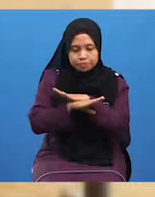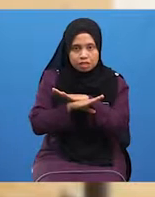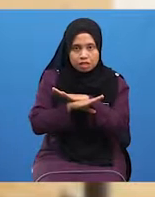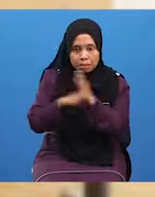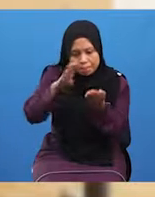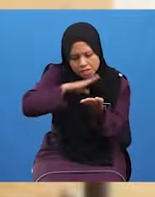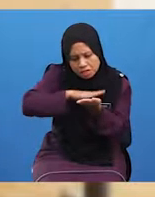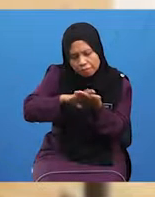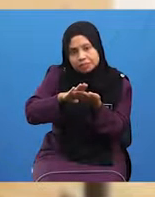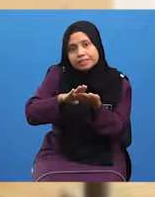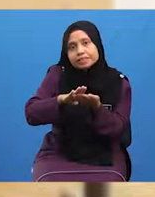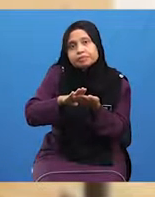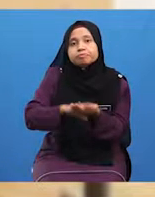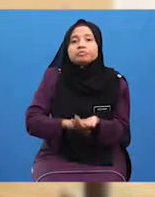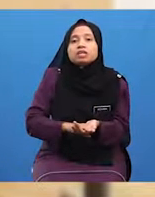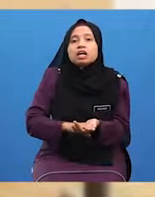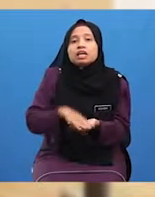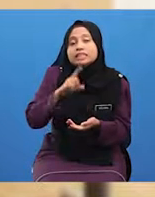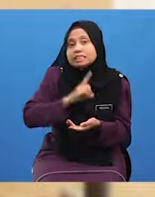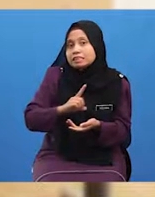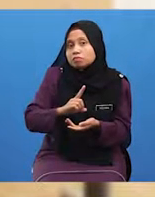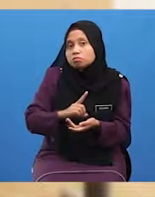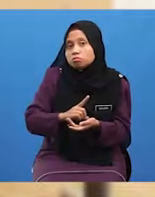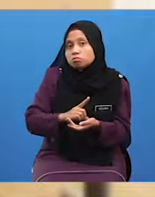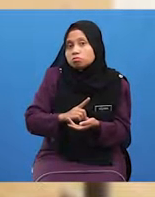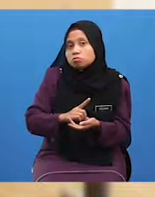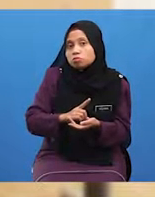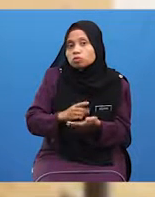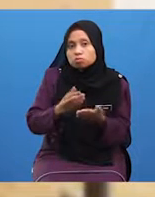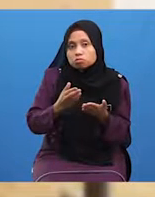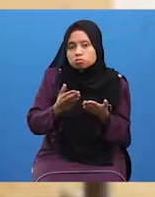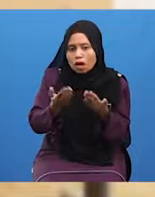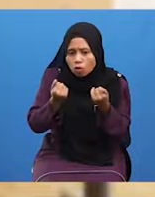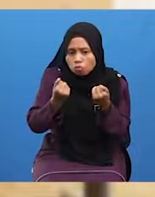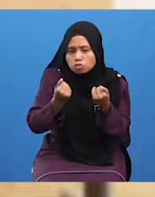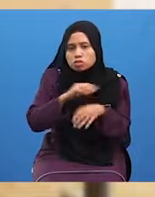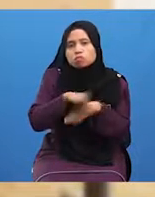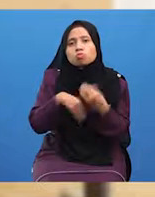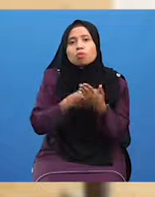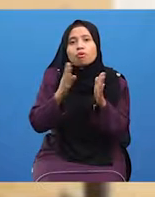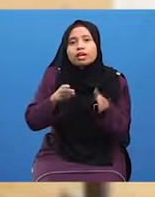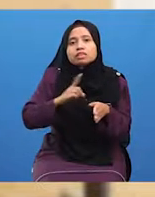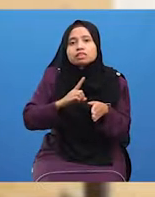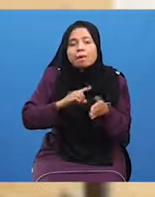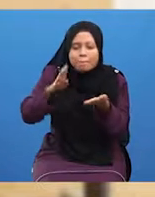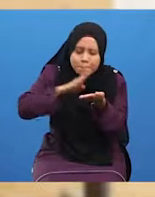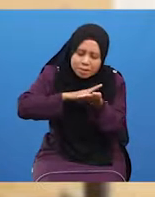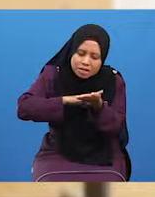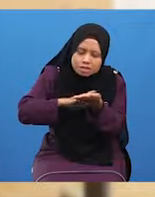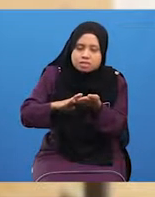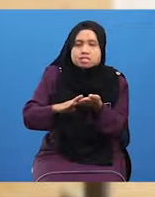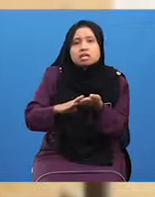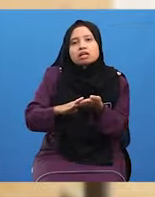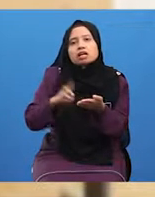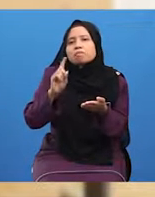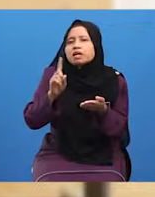Kebersihan Islam Amat menuntut Agar penganutnya Sentiasa bersih Walau di